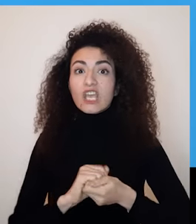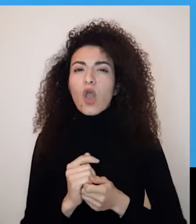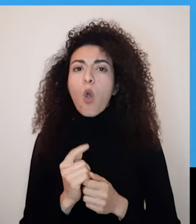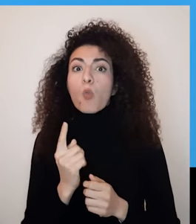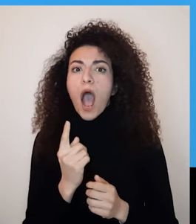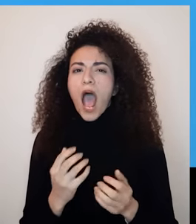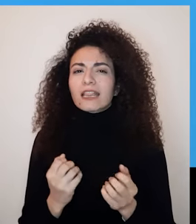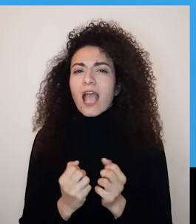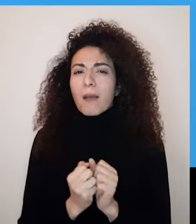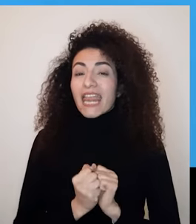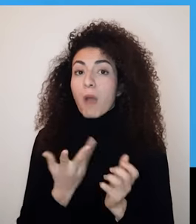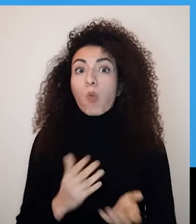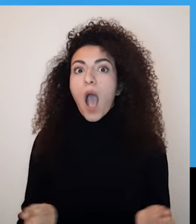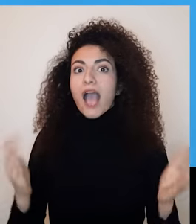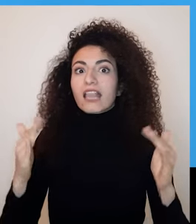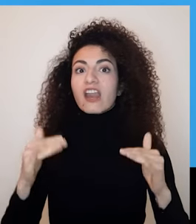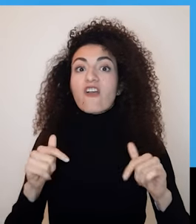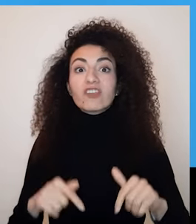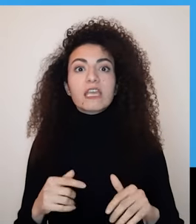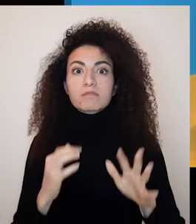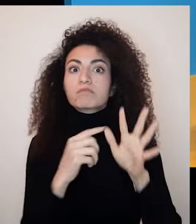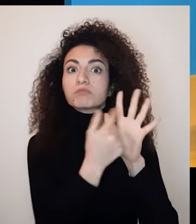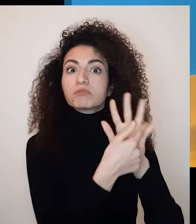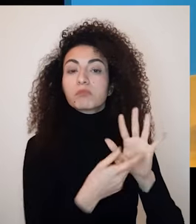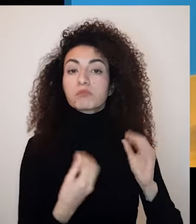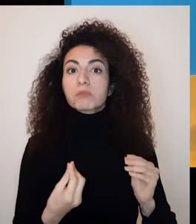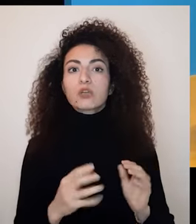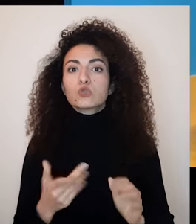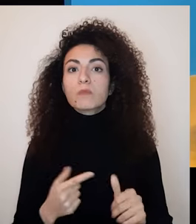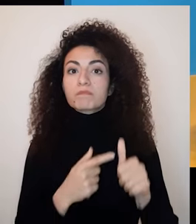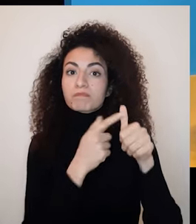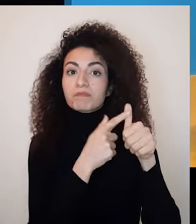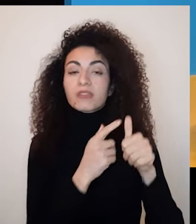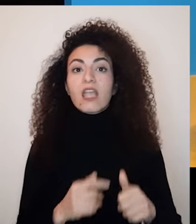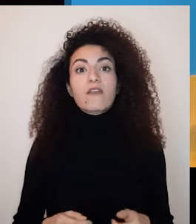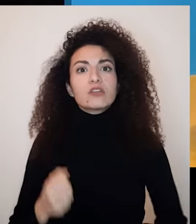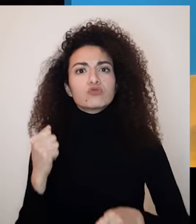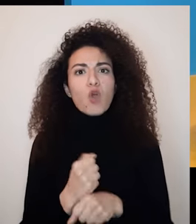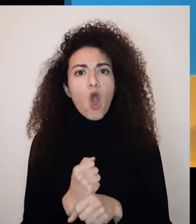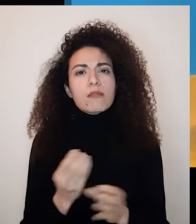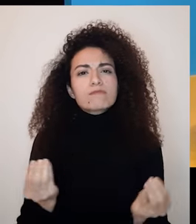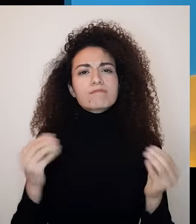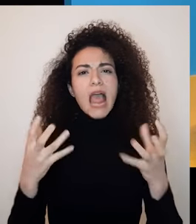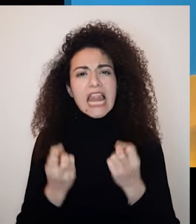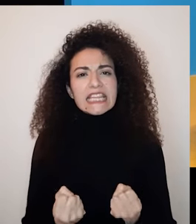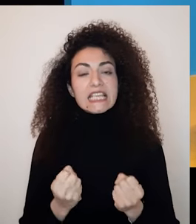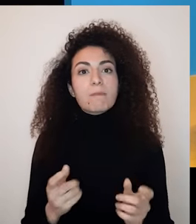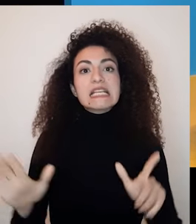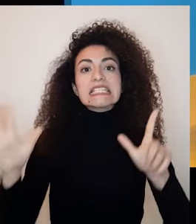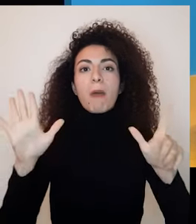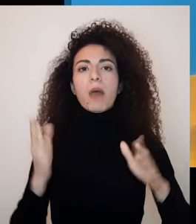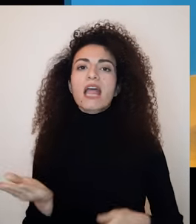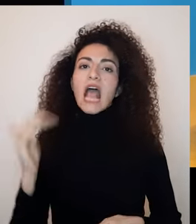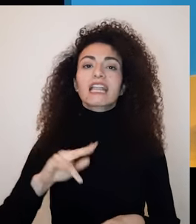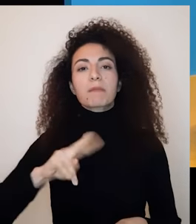الأقل صديق واحد مقرب تميزوا بالأمور التالية درجة التزام بالعمل تصل إلى سبع مرات أكتر من الآخرين